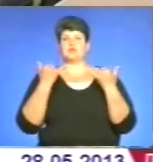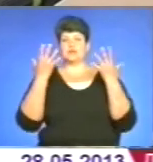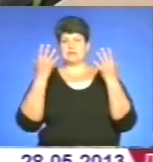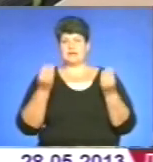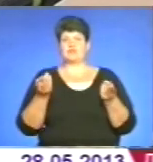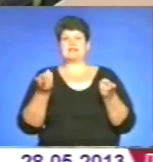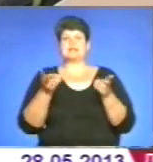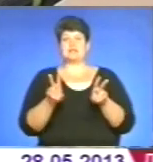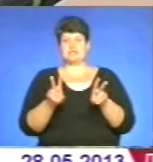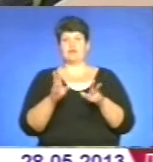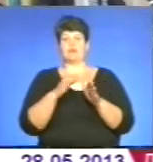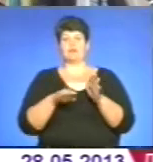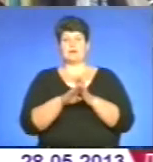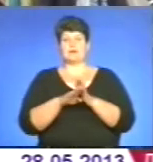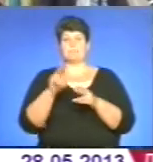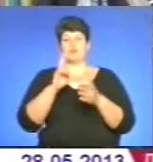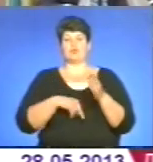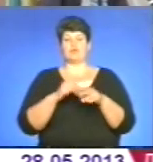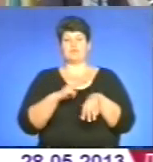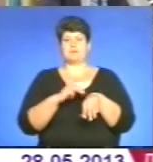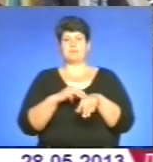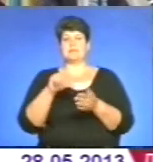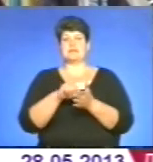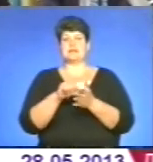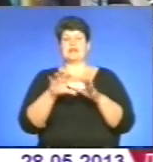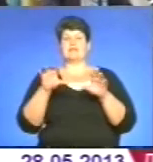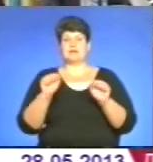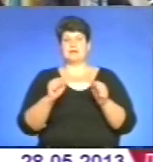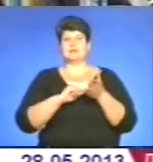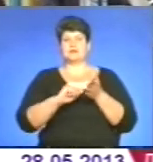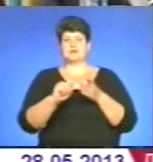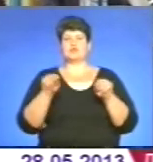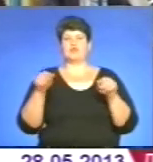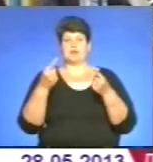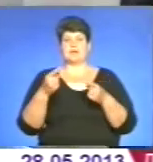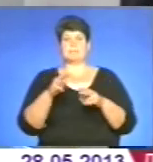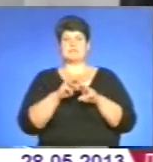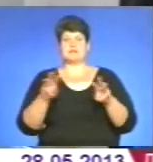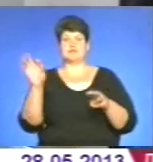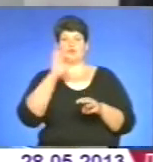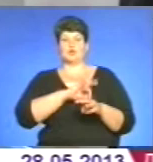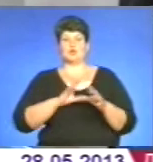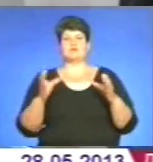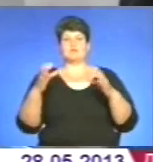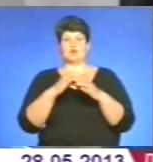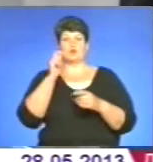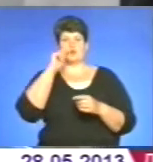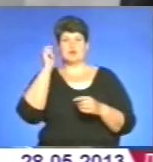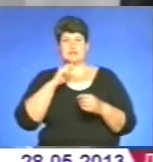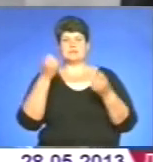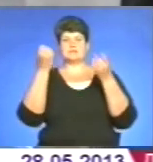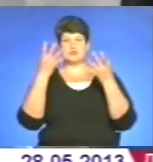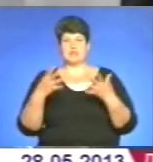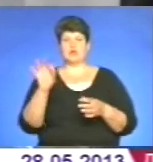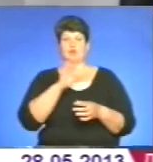і залишаються підрозділів податкової міліції. Представники влади підкреслюють, створення Міністерства доходів і зборів України спростить умови